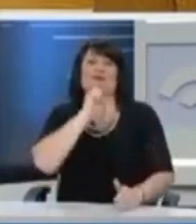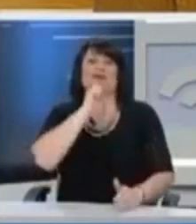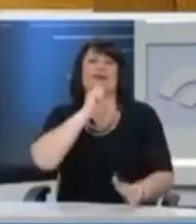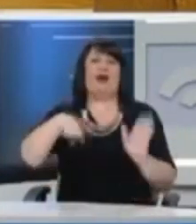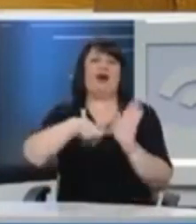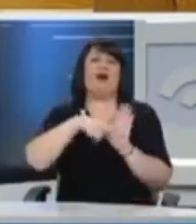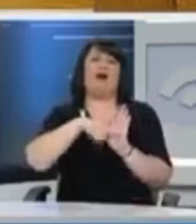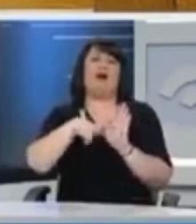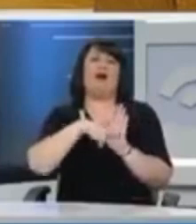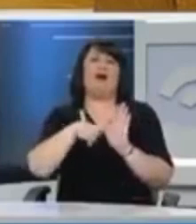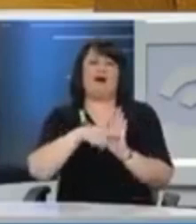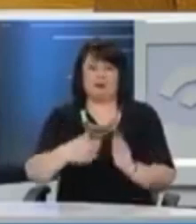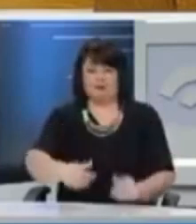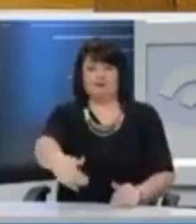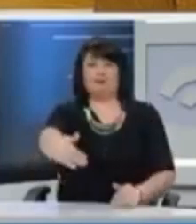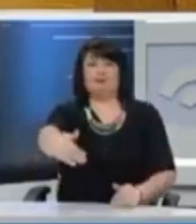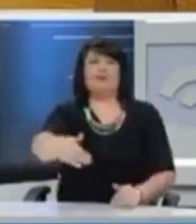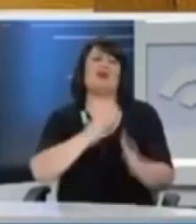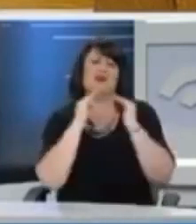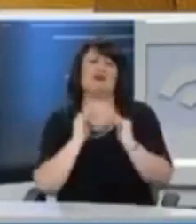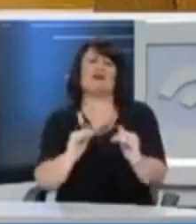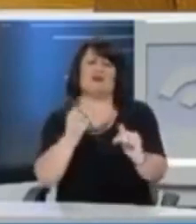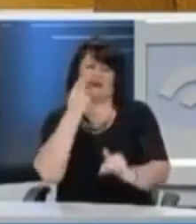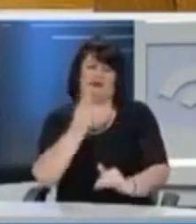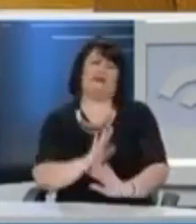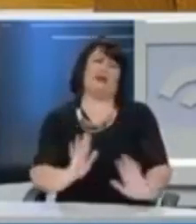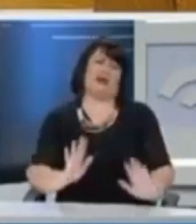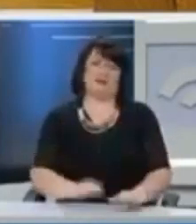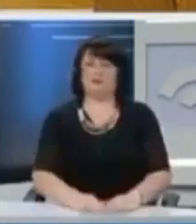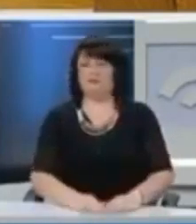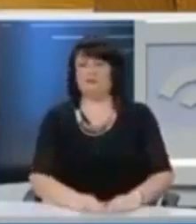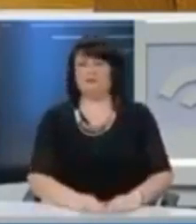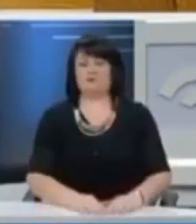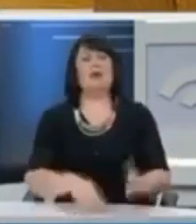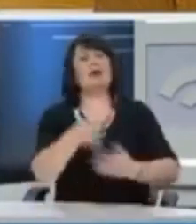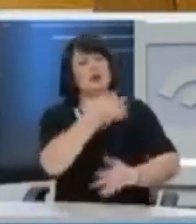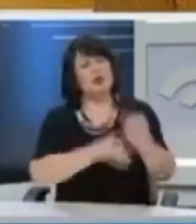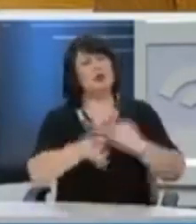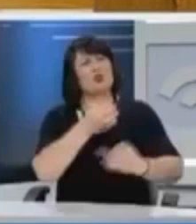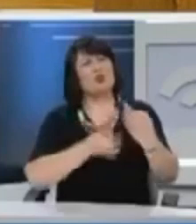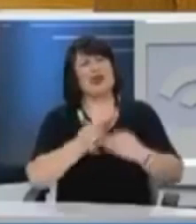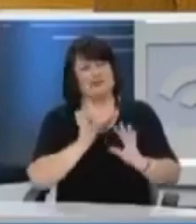χώρα. Και τίποτα δεν προειδεάζει ότι θα φύγουμε από αυτό. Κάνατε κάποιες εξαγγελίες.